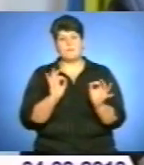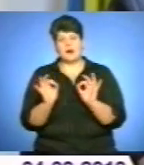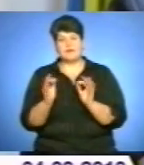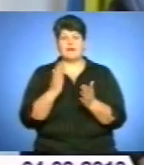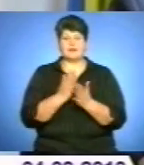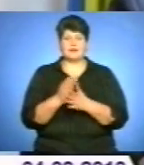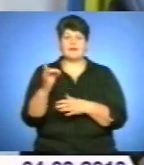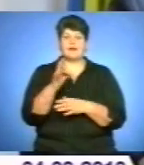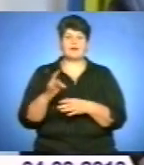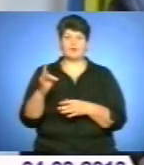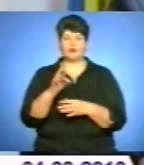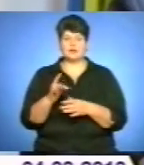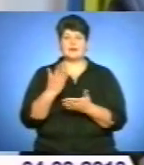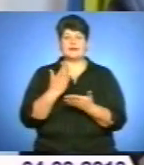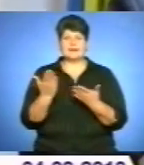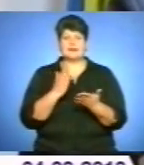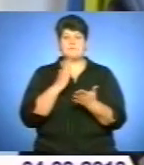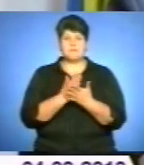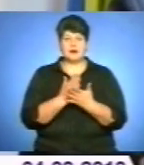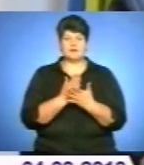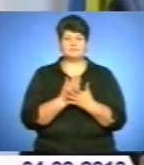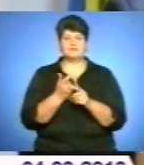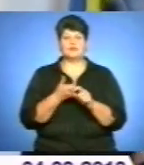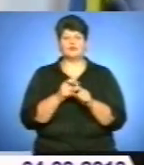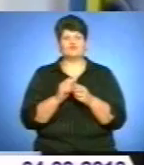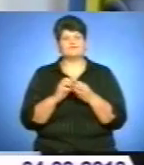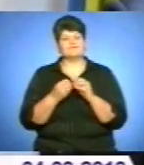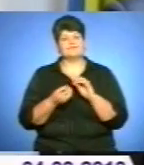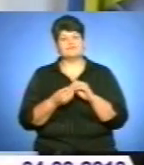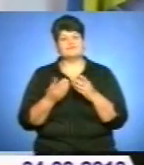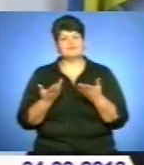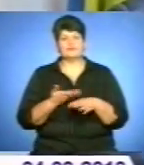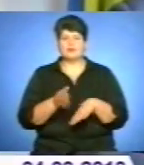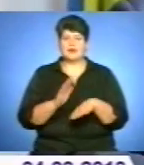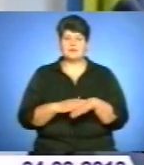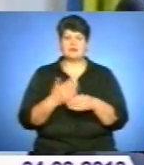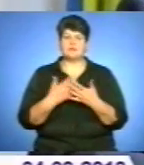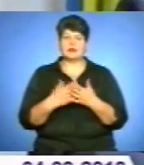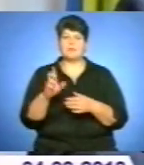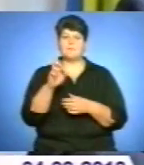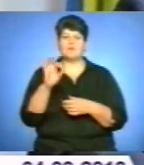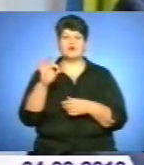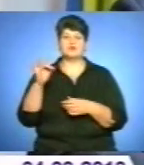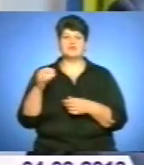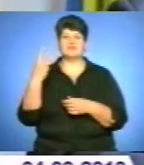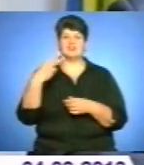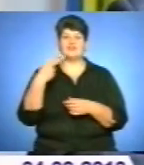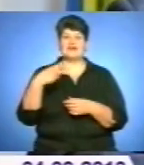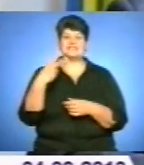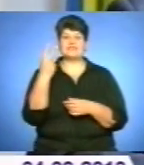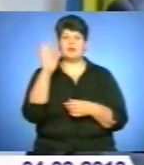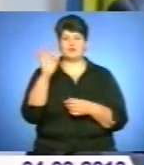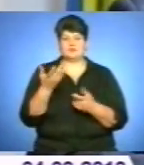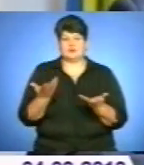а є райони, які мають забезпеченість дуже проблематичну. Наприклад, Борщів 22% всього-навсього